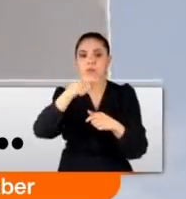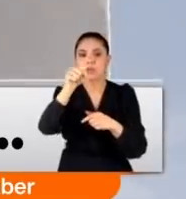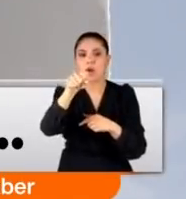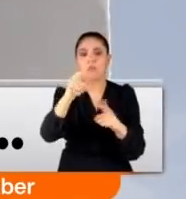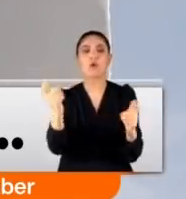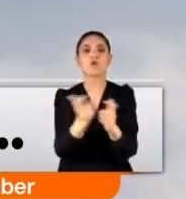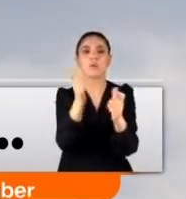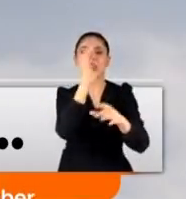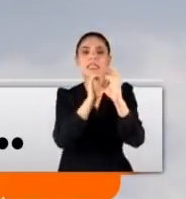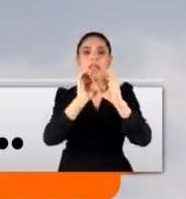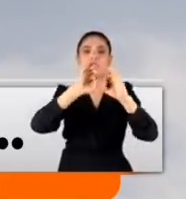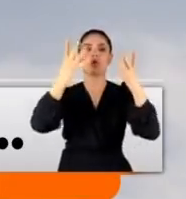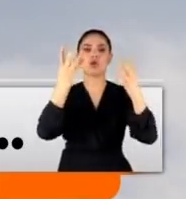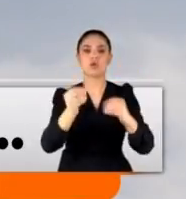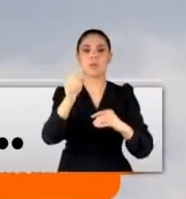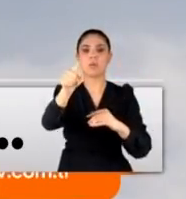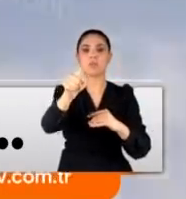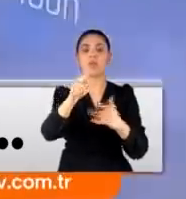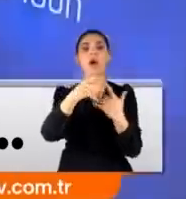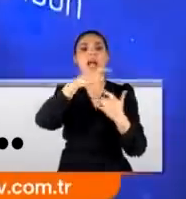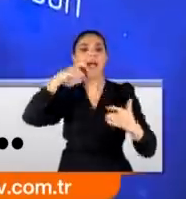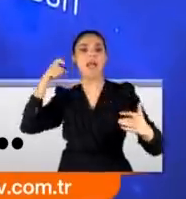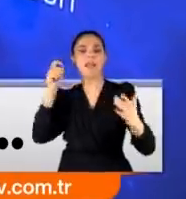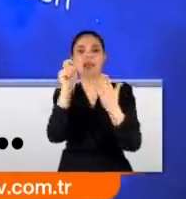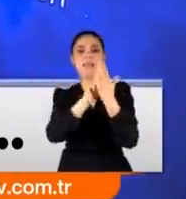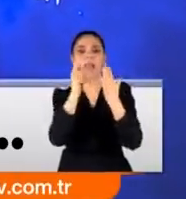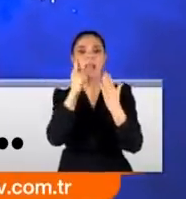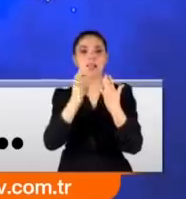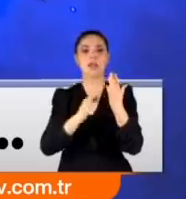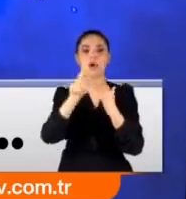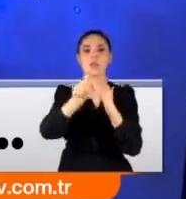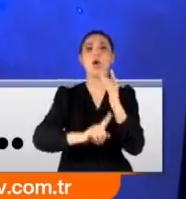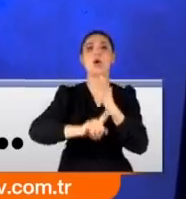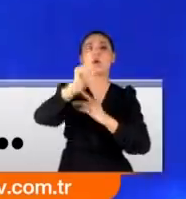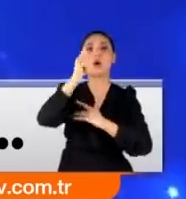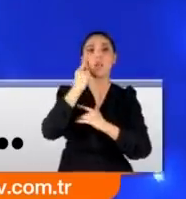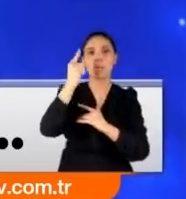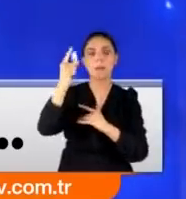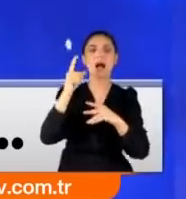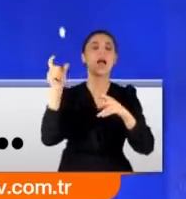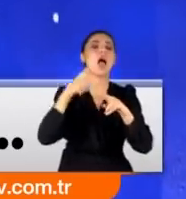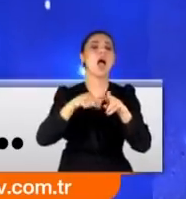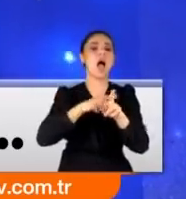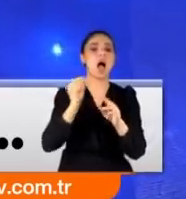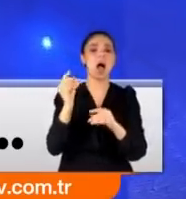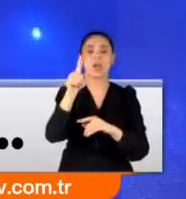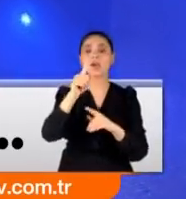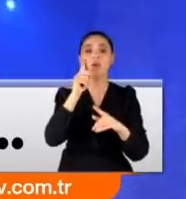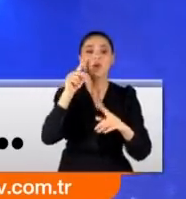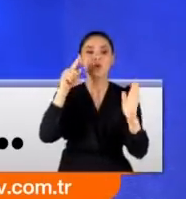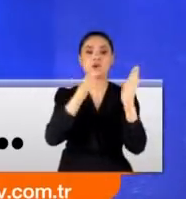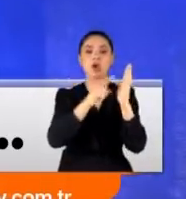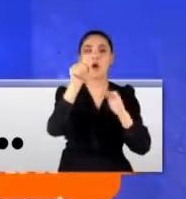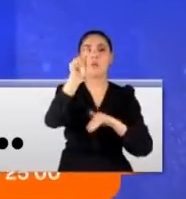toplantıyla çözüldü. Üzerinde Göktürk alfabesiyle Gökyüzüne Bak Ayı Gör yazılı metal bloğun Milli Uzay Projesi'nin